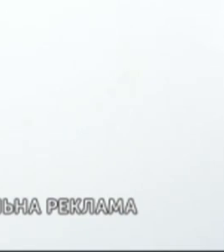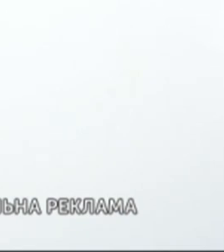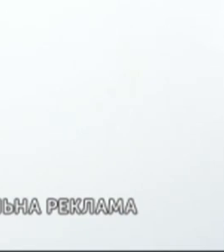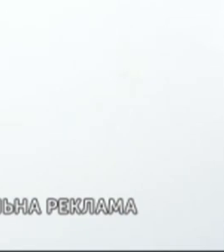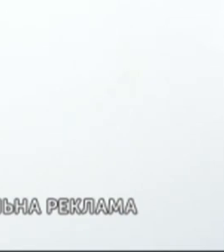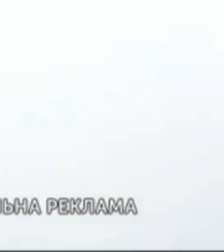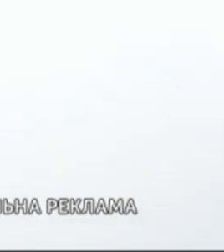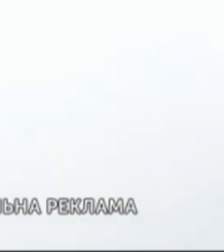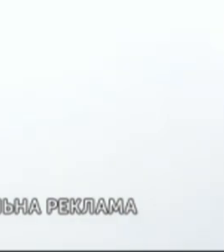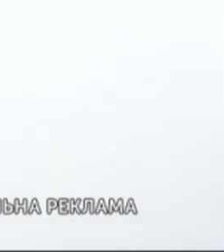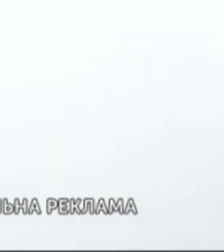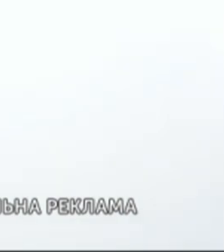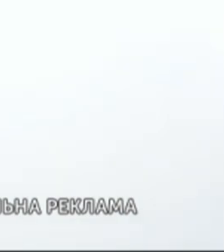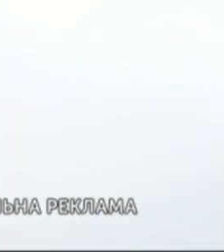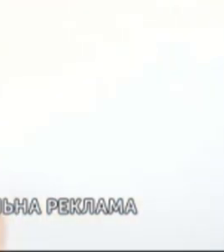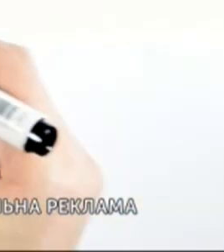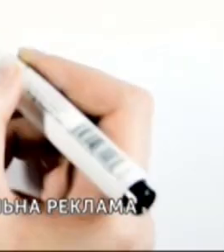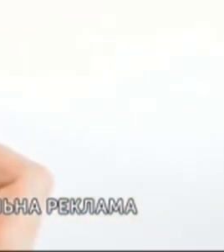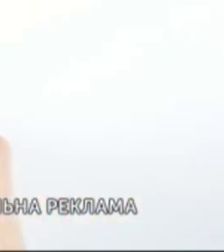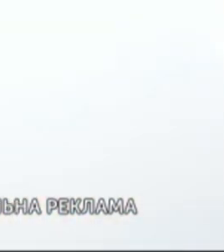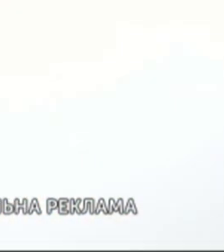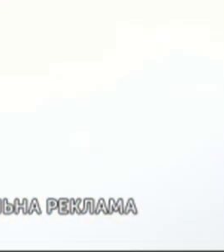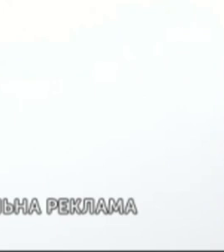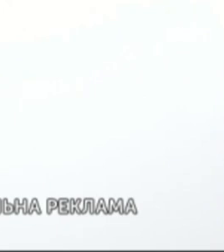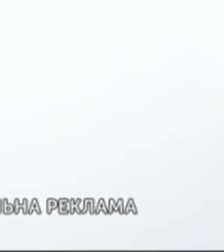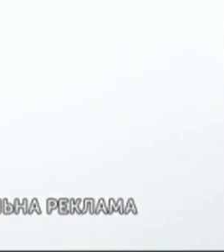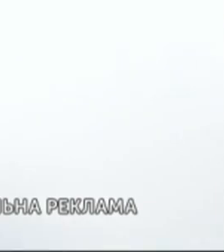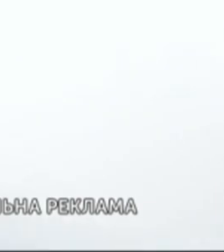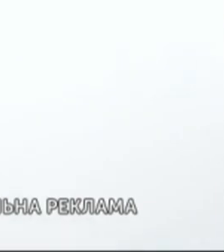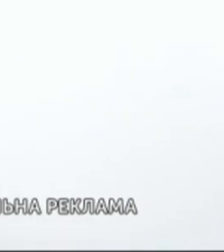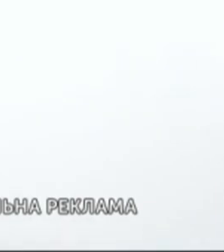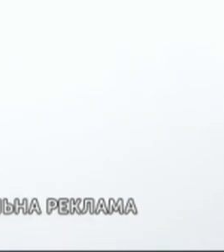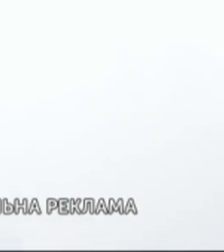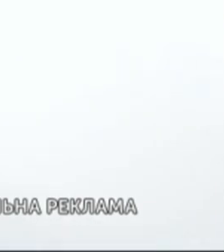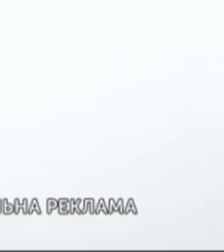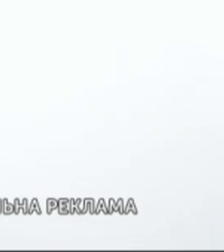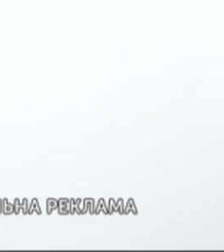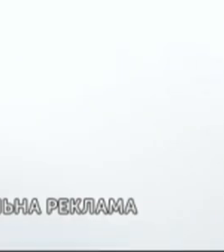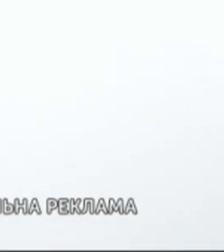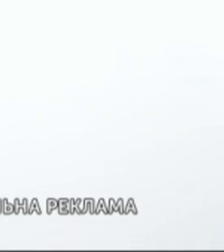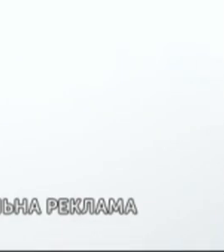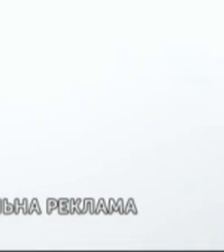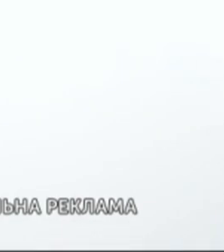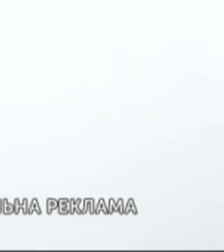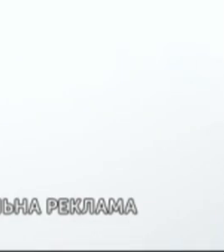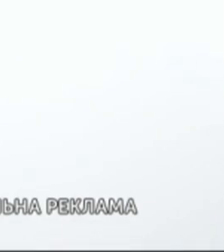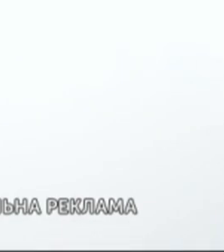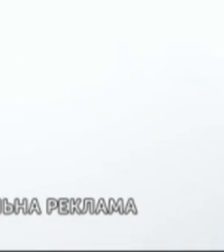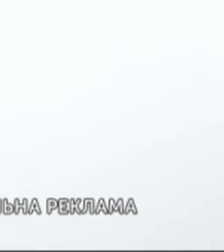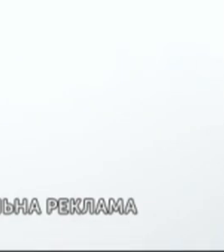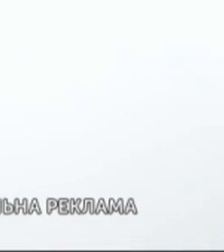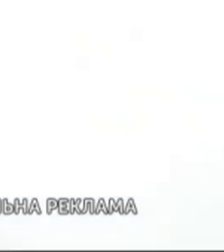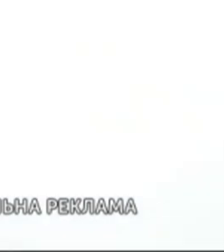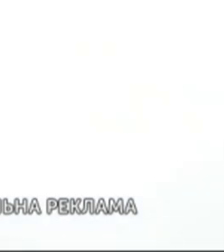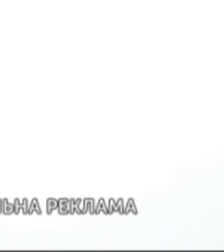серветкою, медичною маскою чи рукою у ліктьовому згині. Одноразову серветку важливо відразу викинути та помити